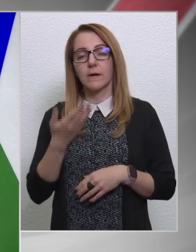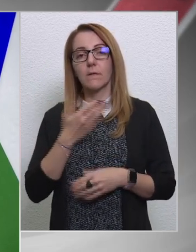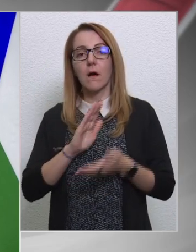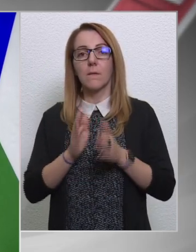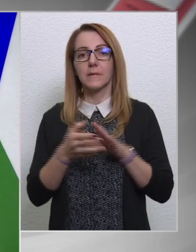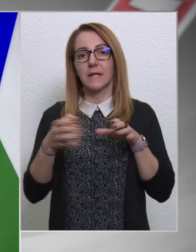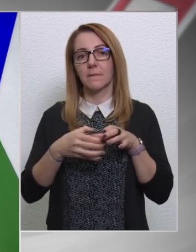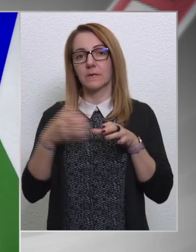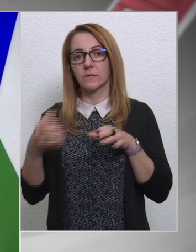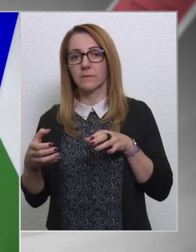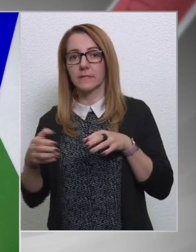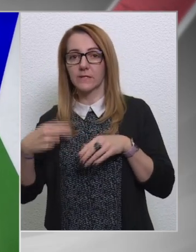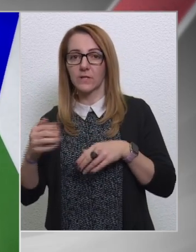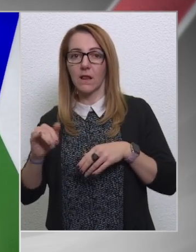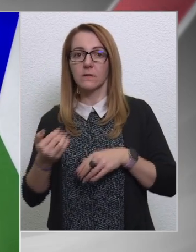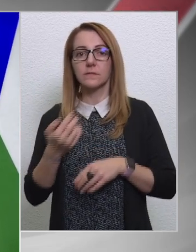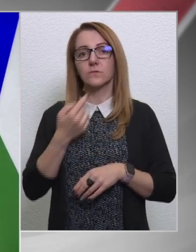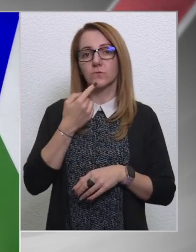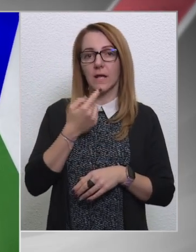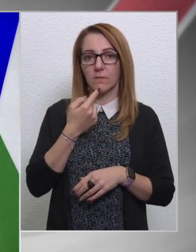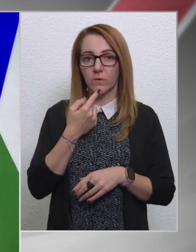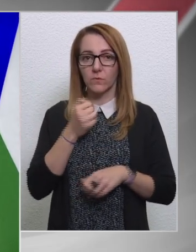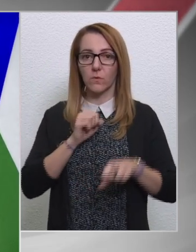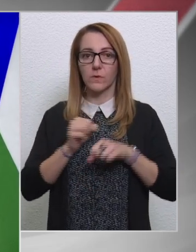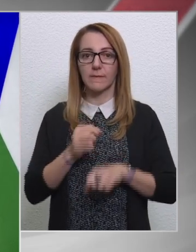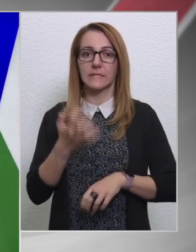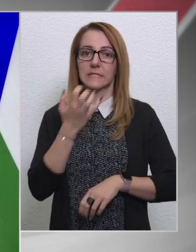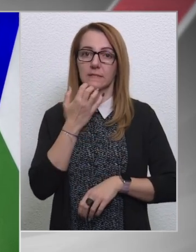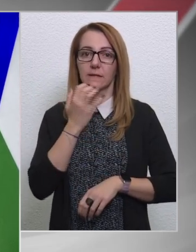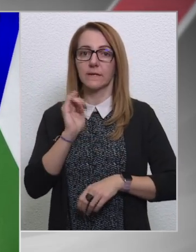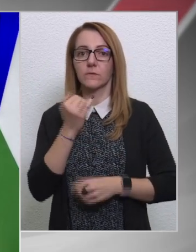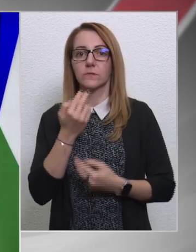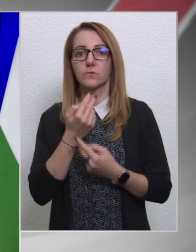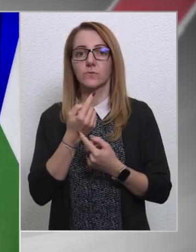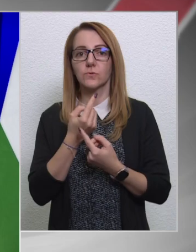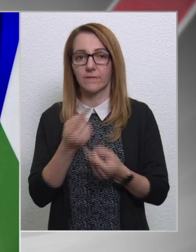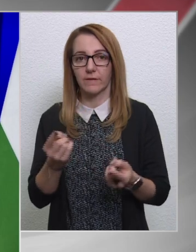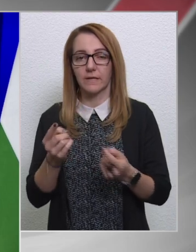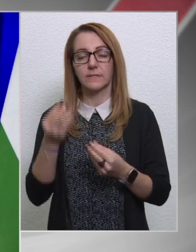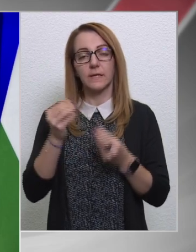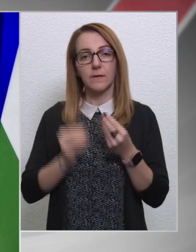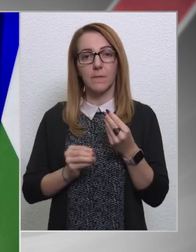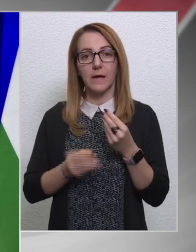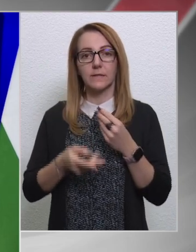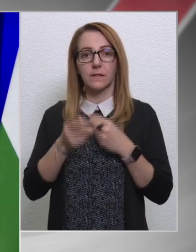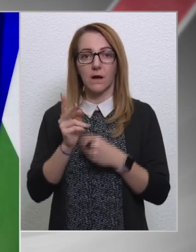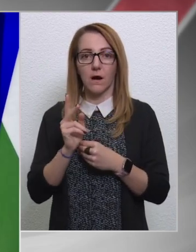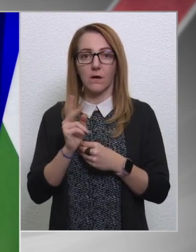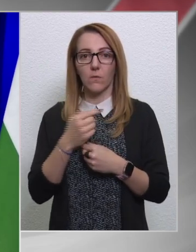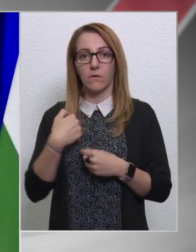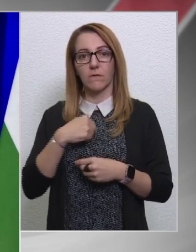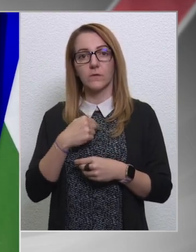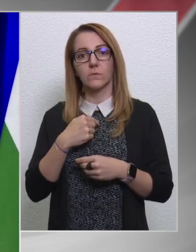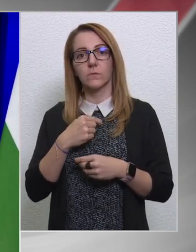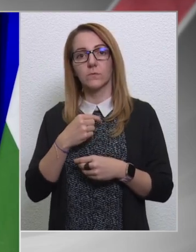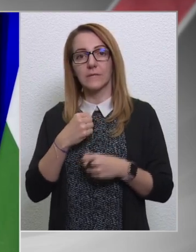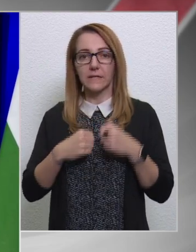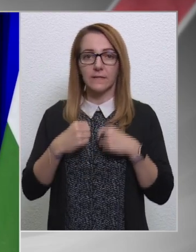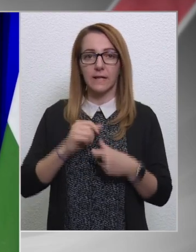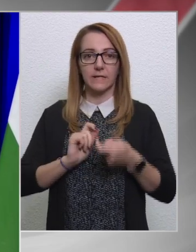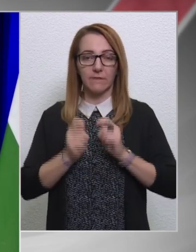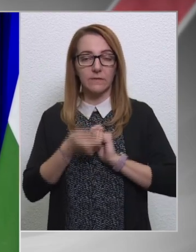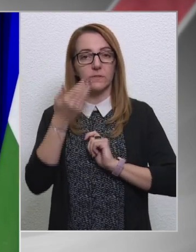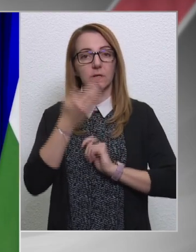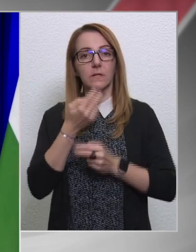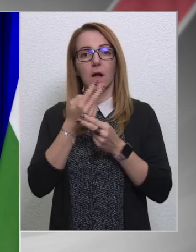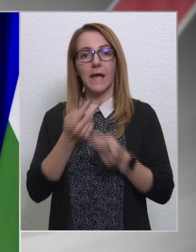minden meghosszavításnál azt is elmondjuk, hogy ez a kormányzati szándékot is kifejezi, mert akkor vagyunk kénytelenek változtatni,